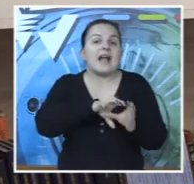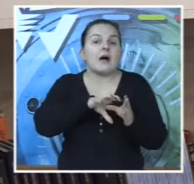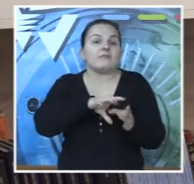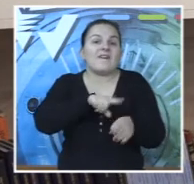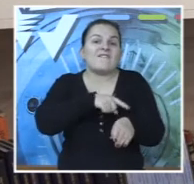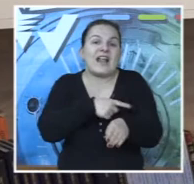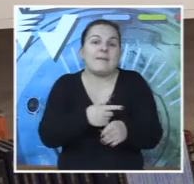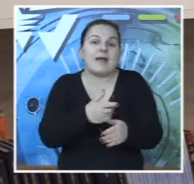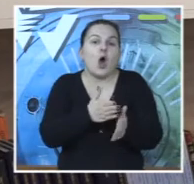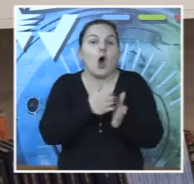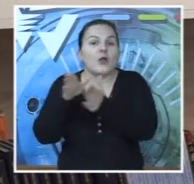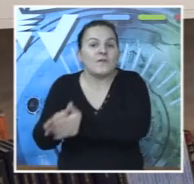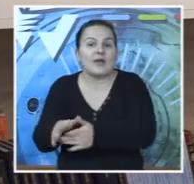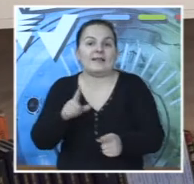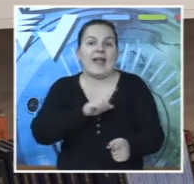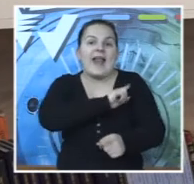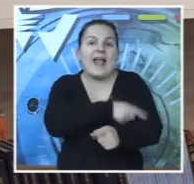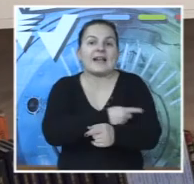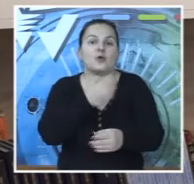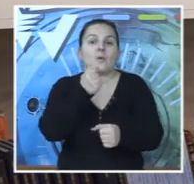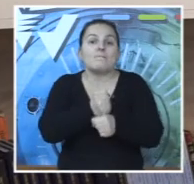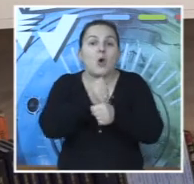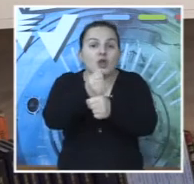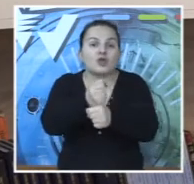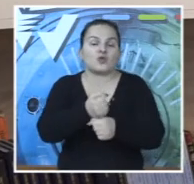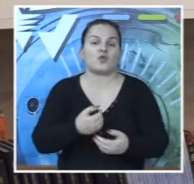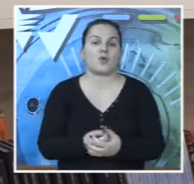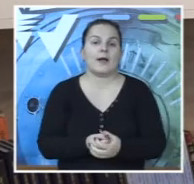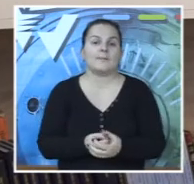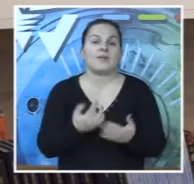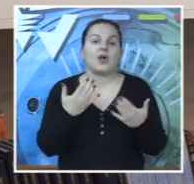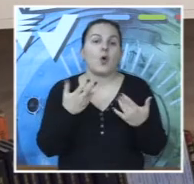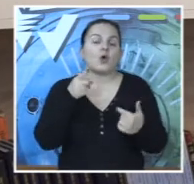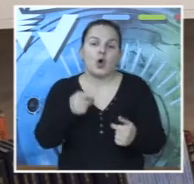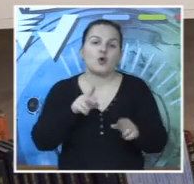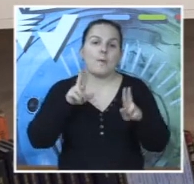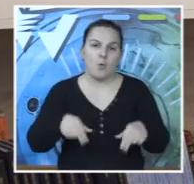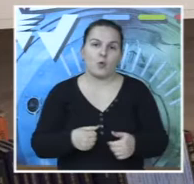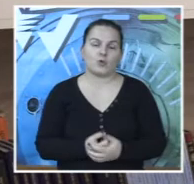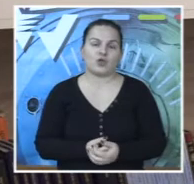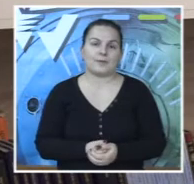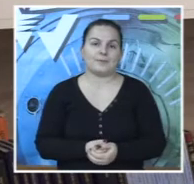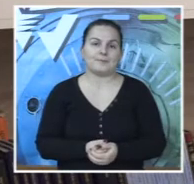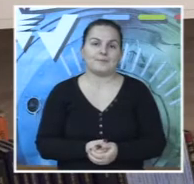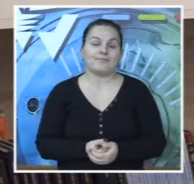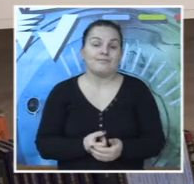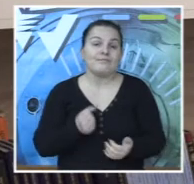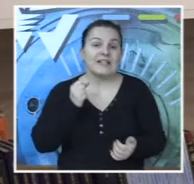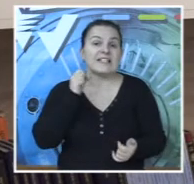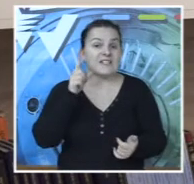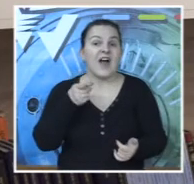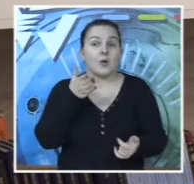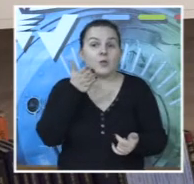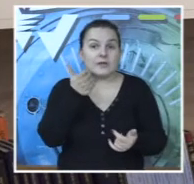odvojite neko vreme, neku energiju, da date neku podršku, vetaru leđa, koliko god je to moguće.